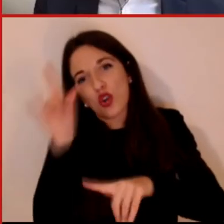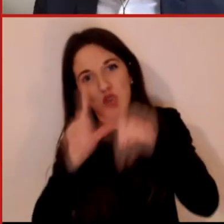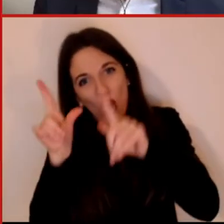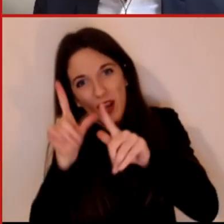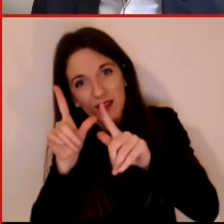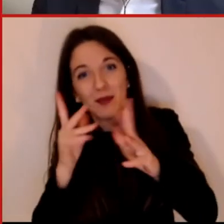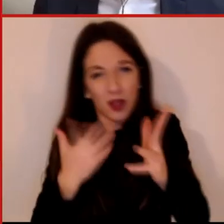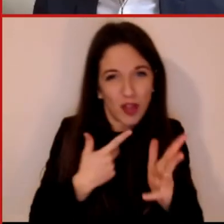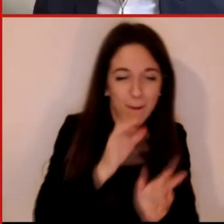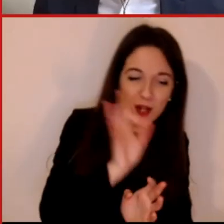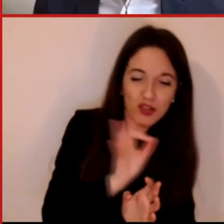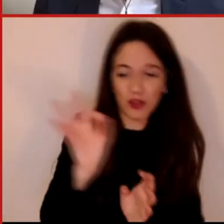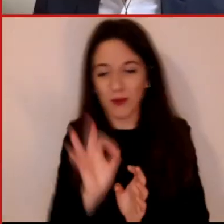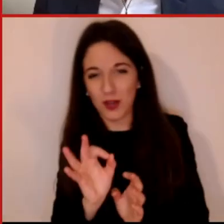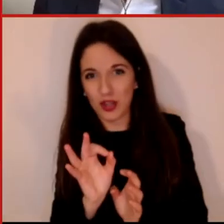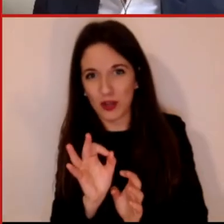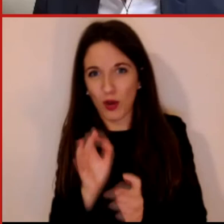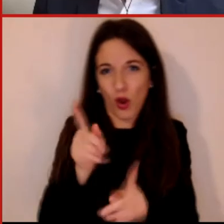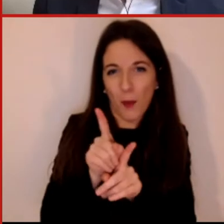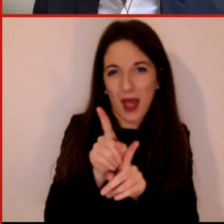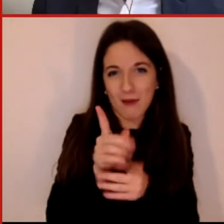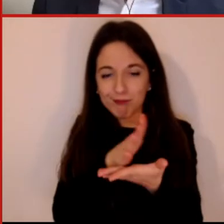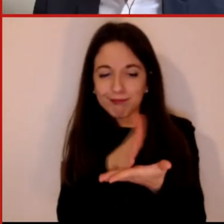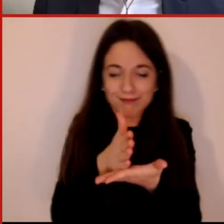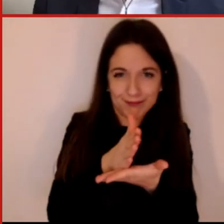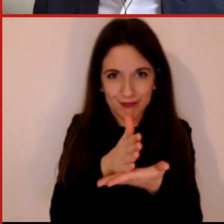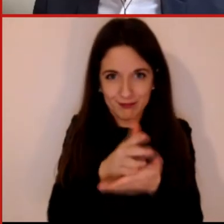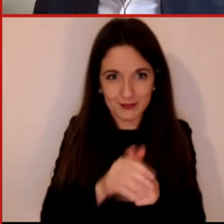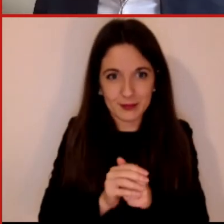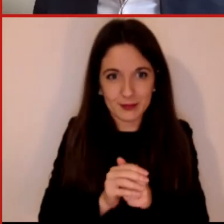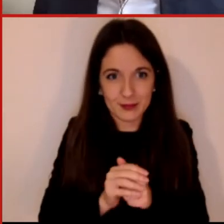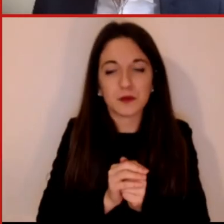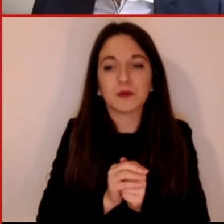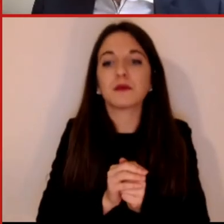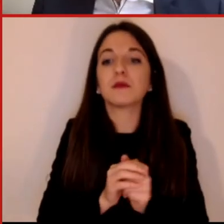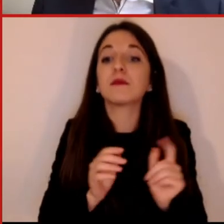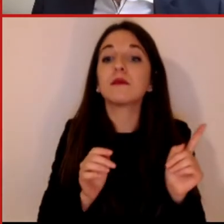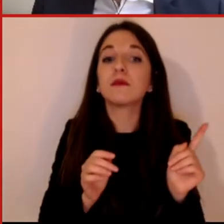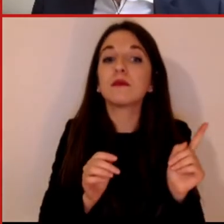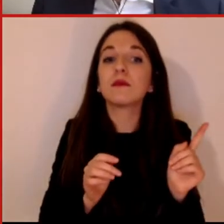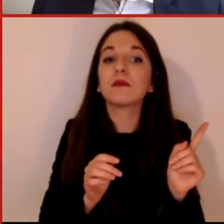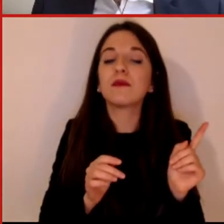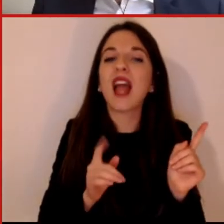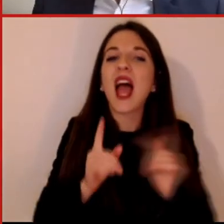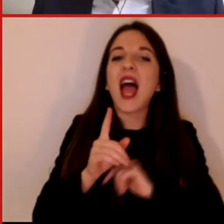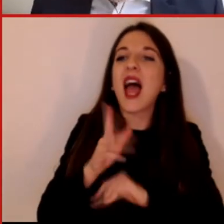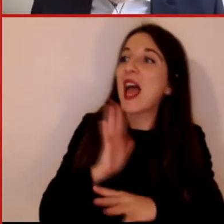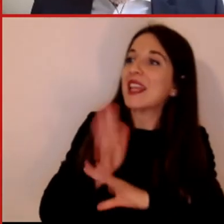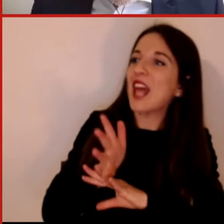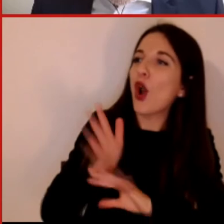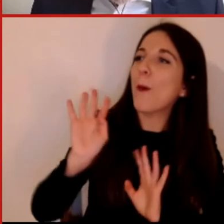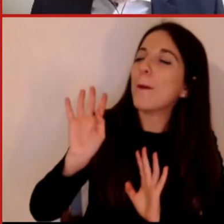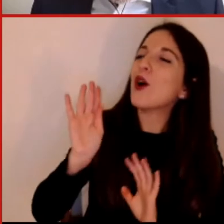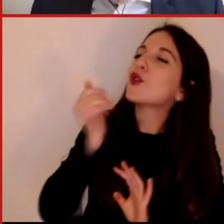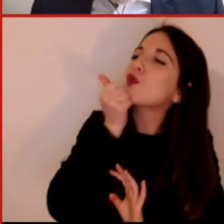parliamo di Covid, che cosa è successo con Covid? Professore, scusi se la interrompo, prima di iniziare questa